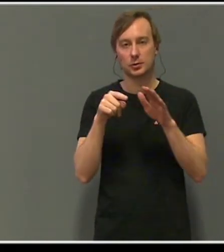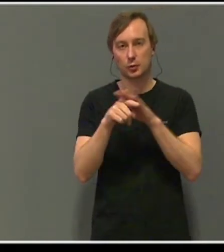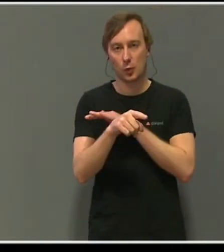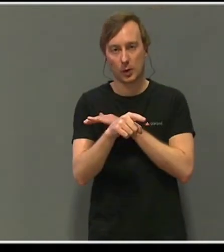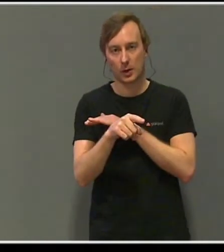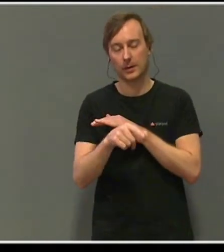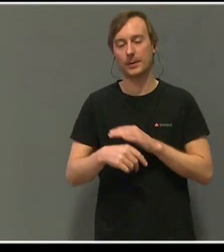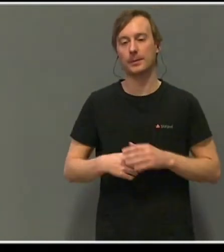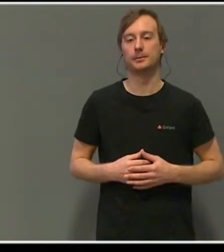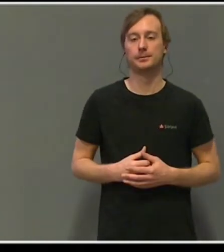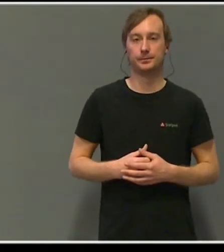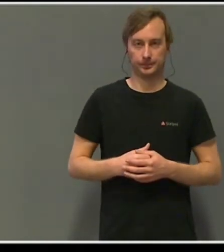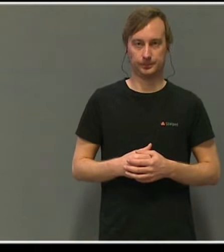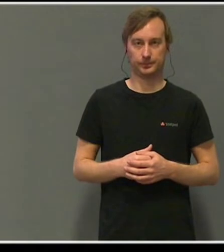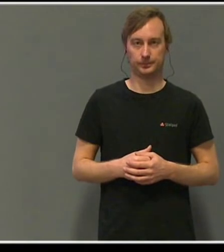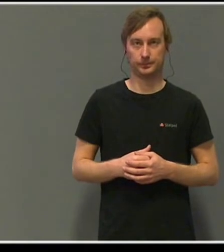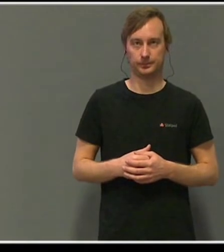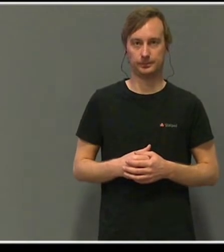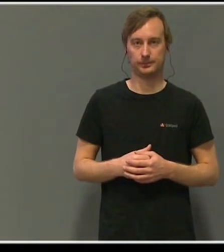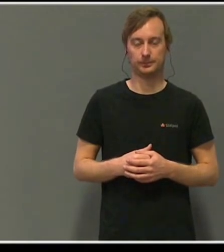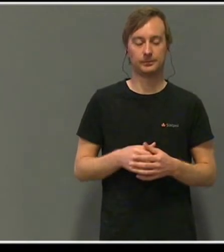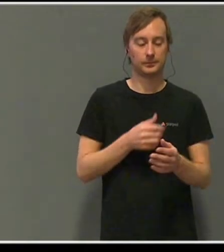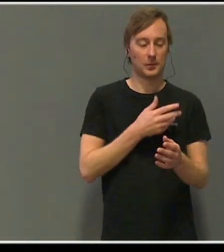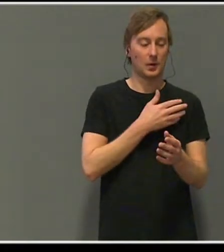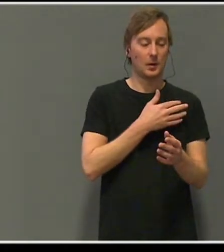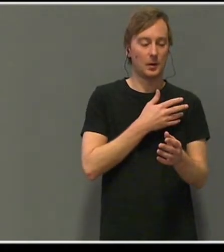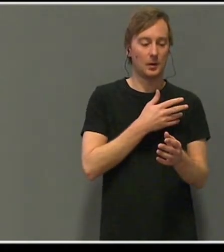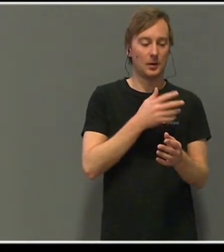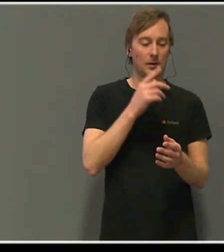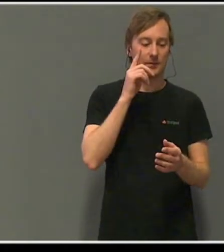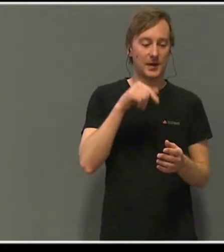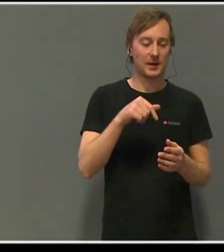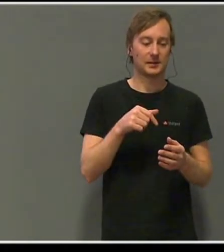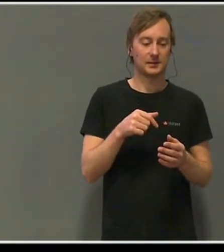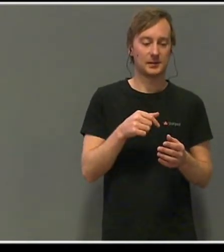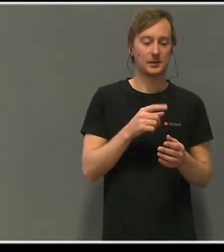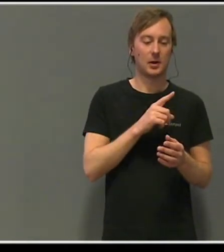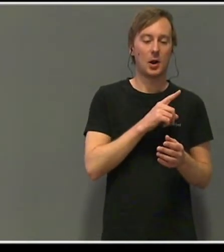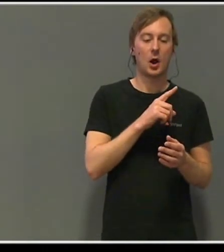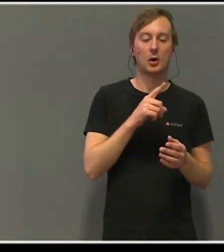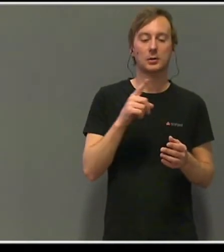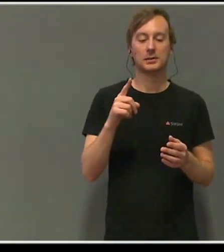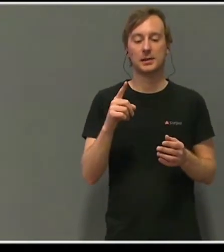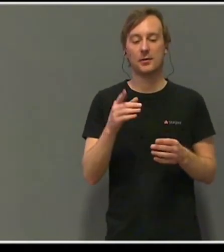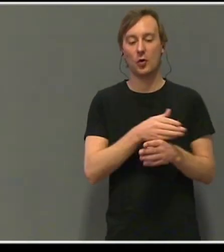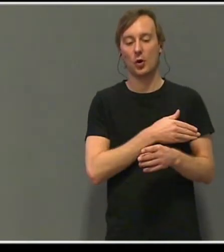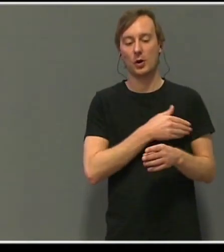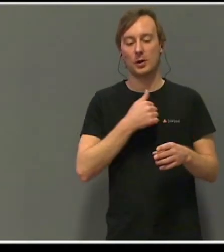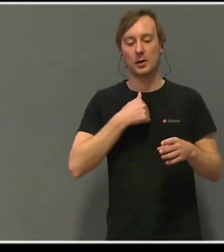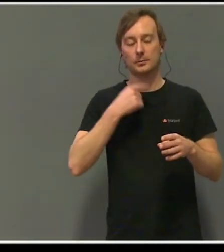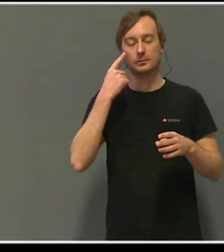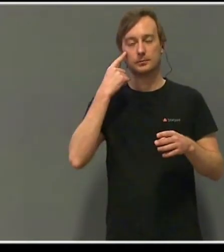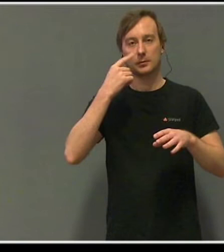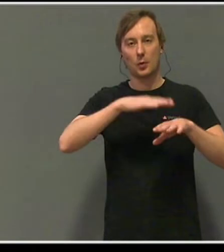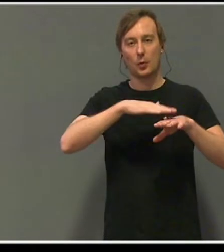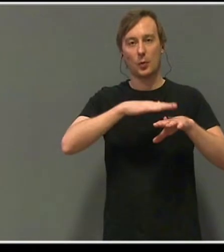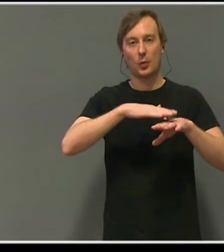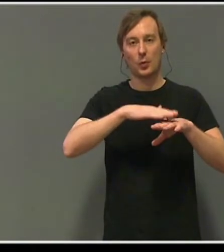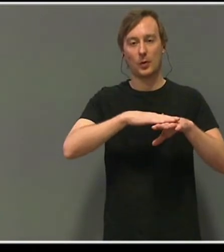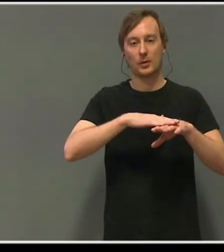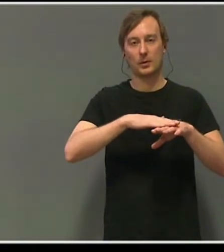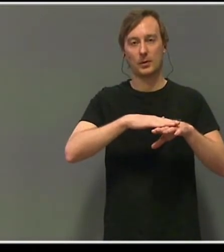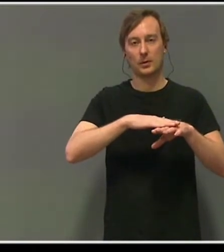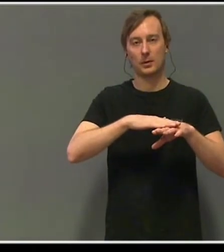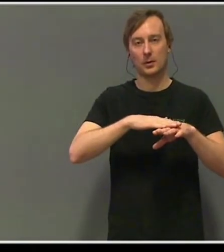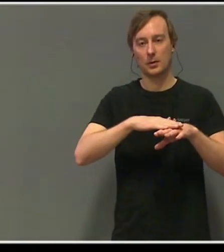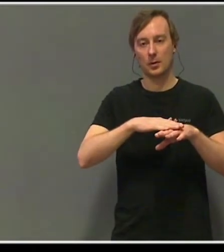«Uansett hvor lenge man har visst, uansett hvor mye man er forberedt, uansett hvor mye